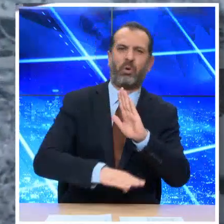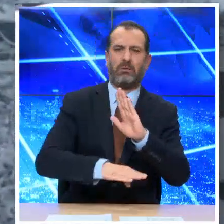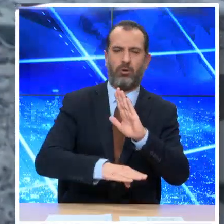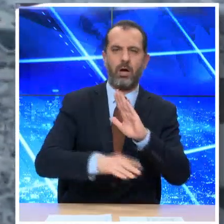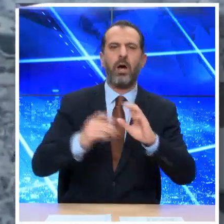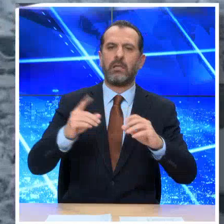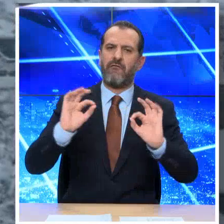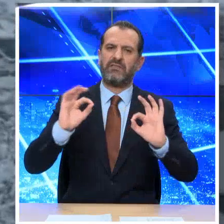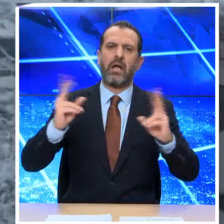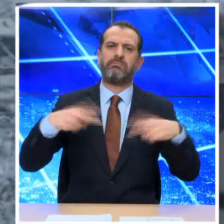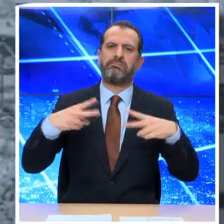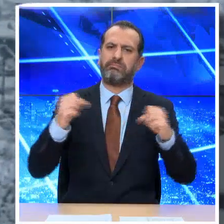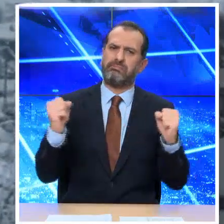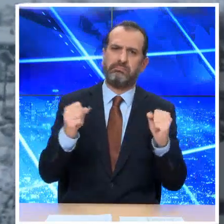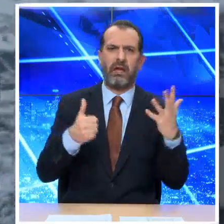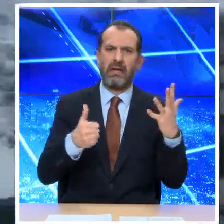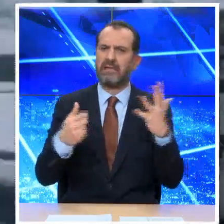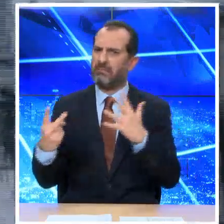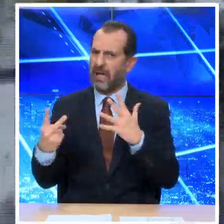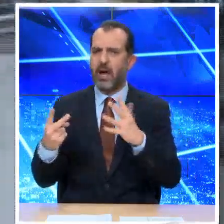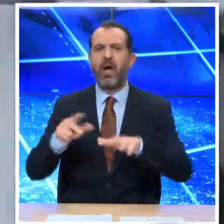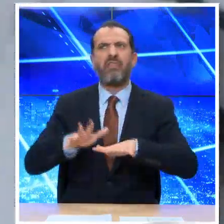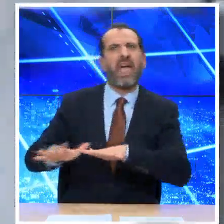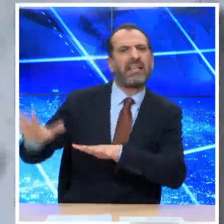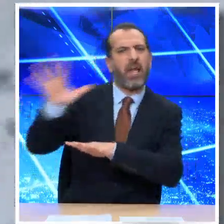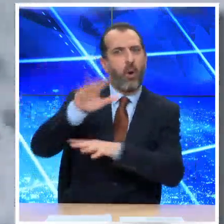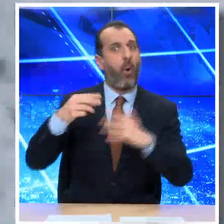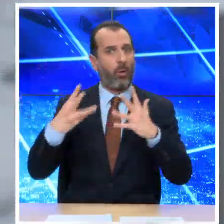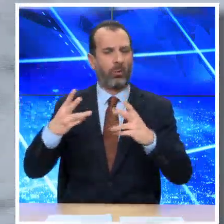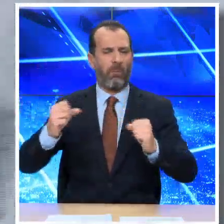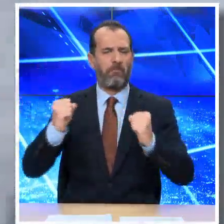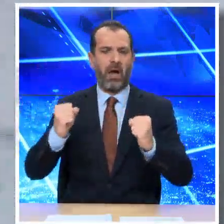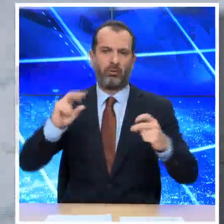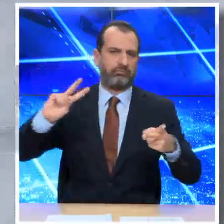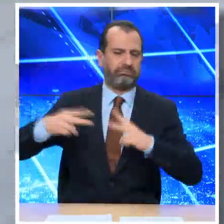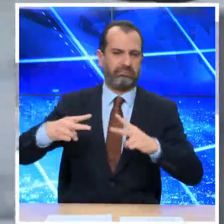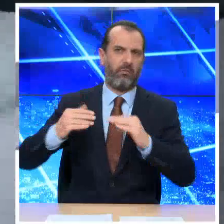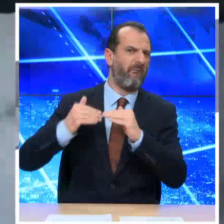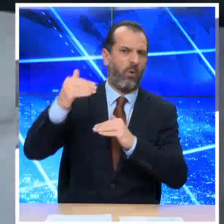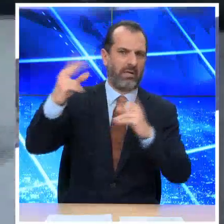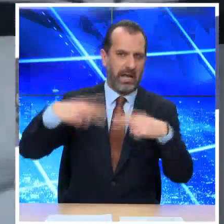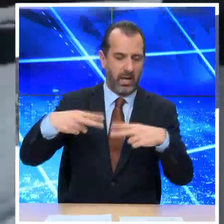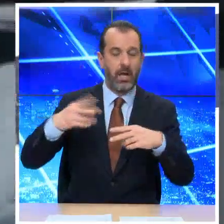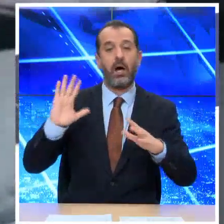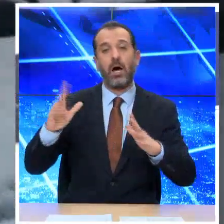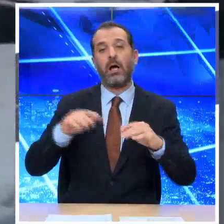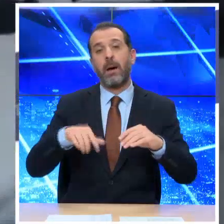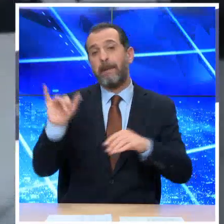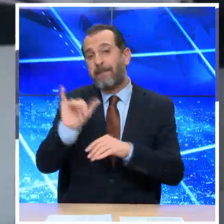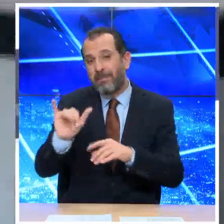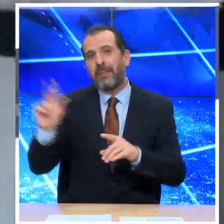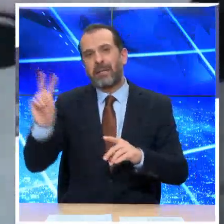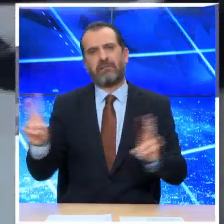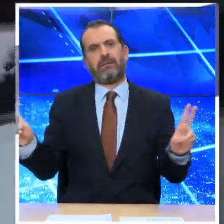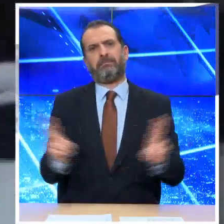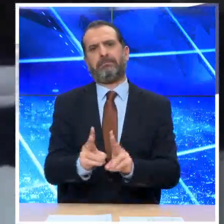βορειάδες οι οποίοι θα φτάνουν τα έξι με επτά και το βορειάδες στο Αιγαίο ακόμη και τα οκτώποφόρ. Λιγότερο όμως φαινόμενα θα έχουμε την Πέμπτη και